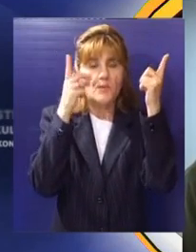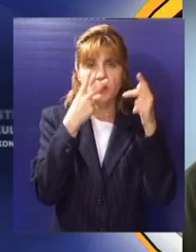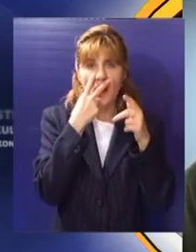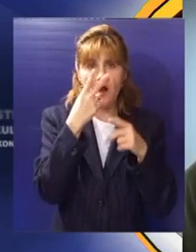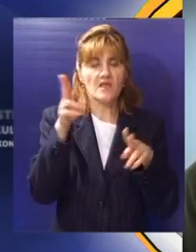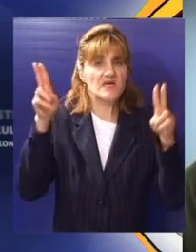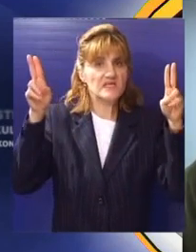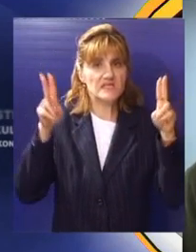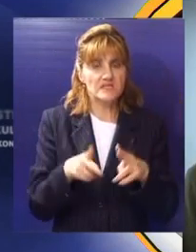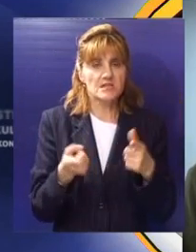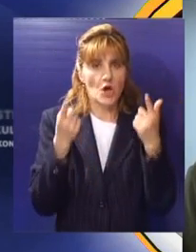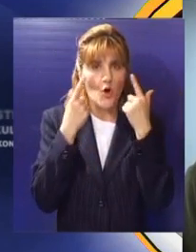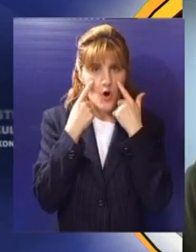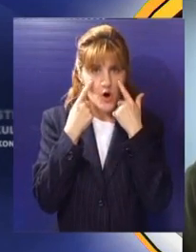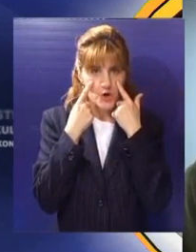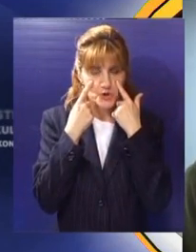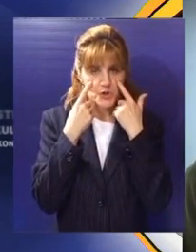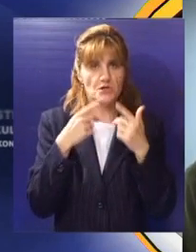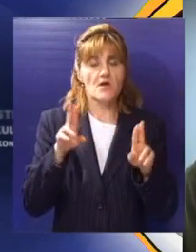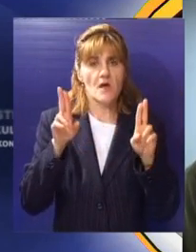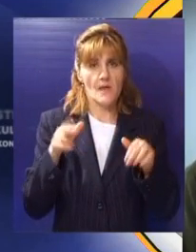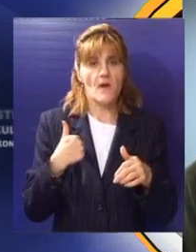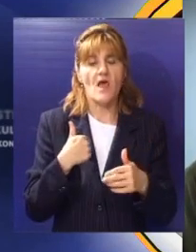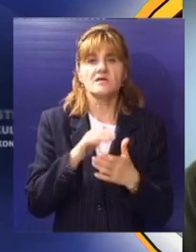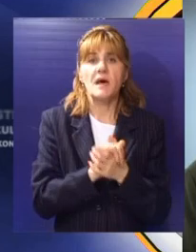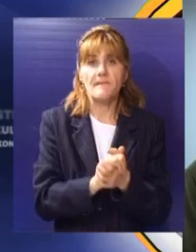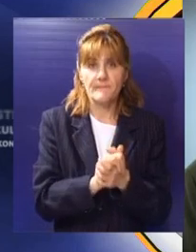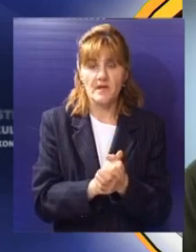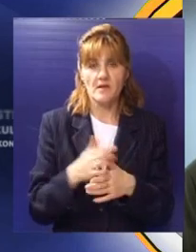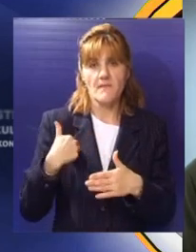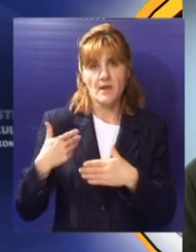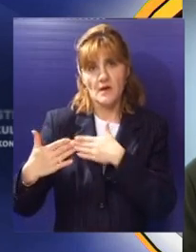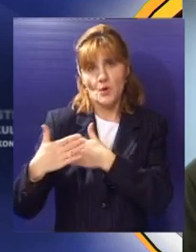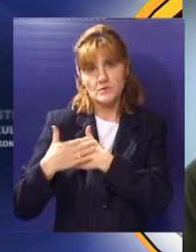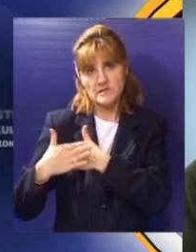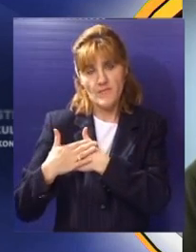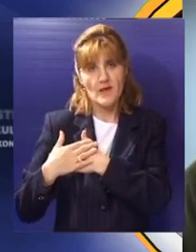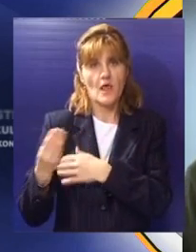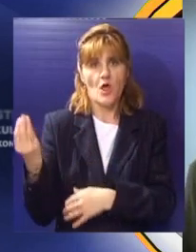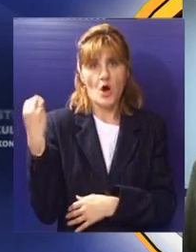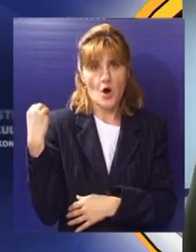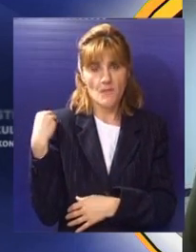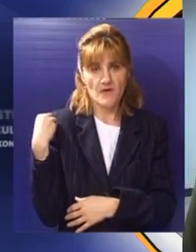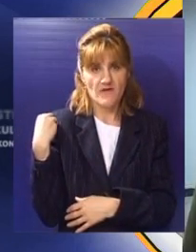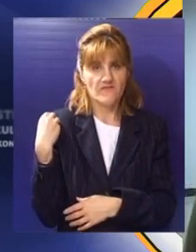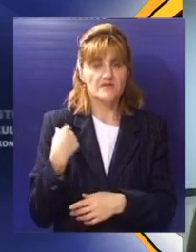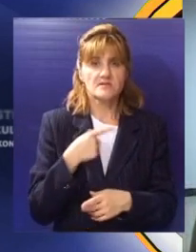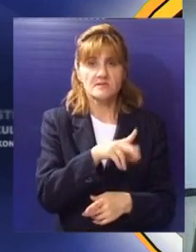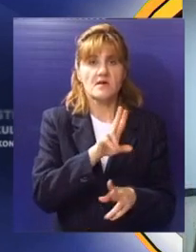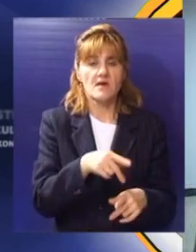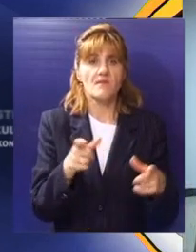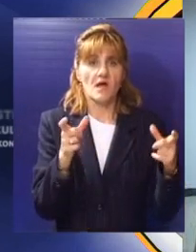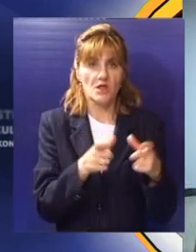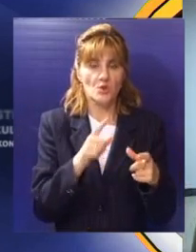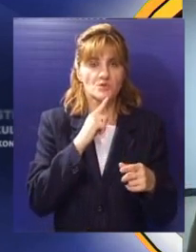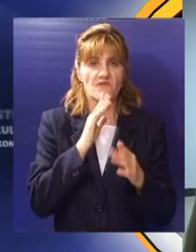pogledati u istini oči. Na svu sreću imala sam prijatelje koji su bili uz mene i obavestili me za postojanje zajednice